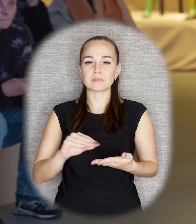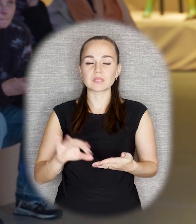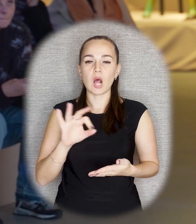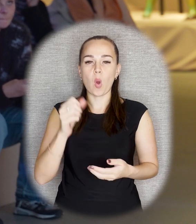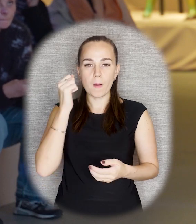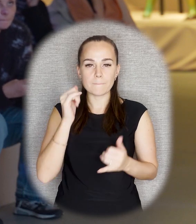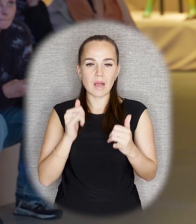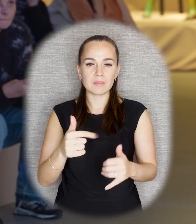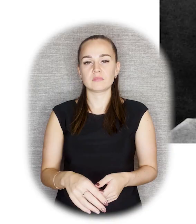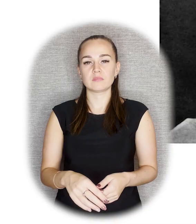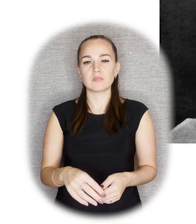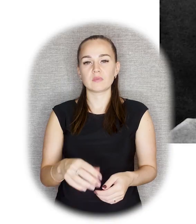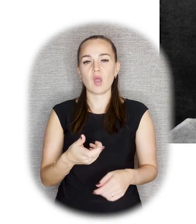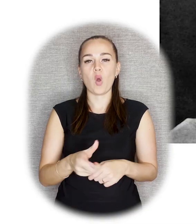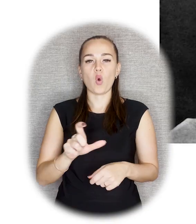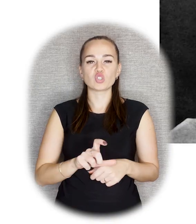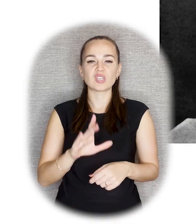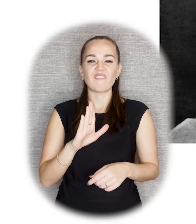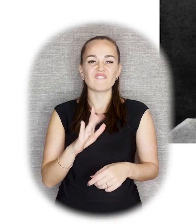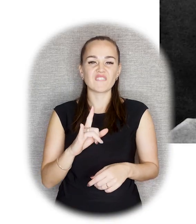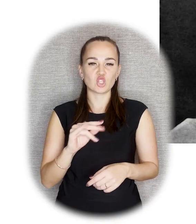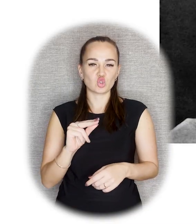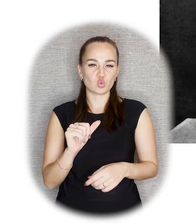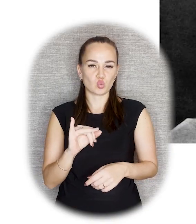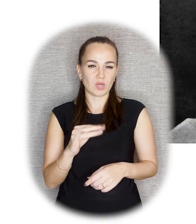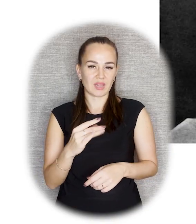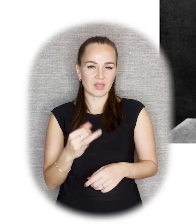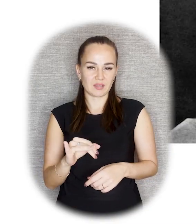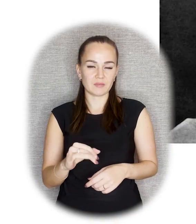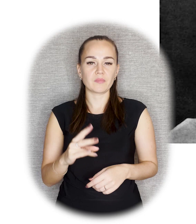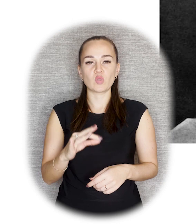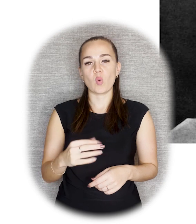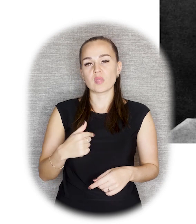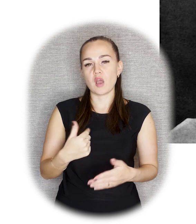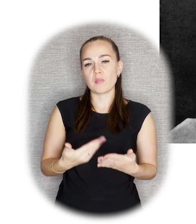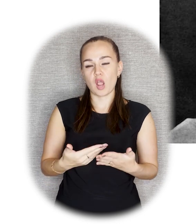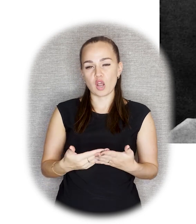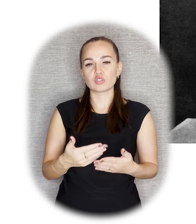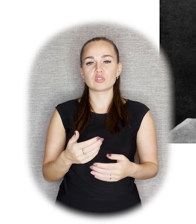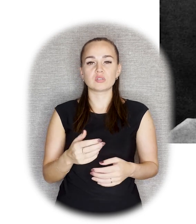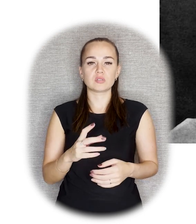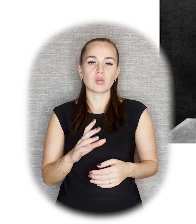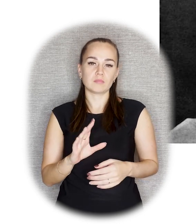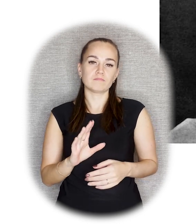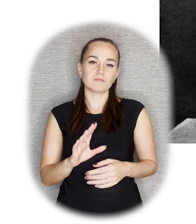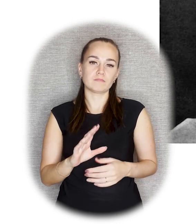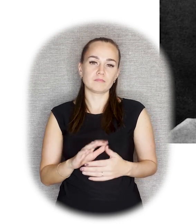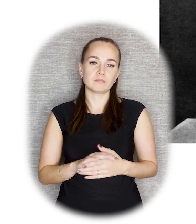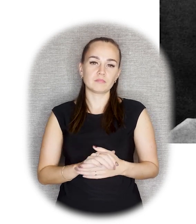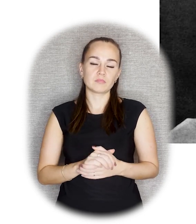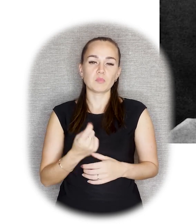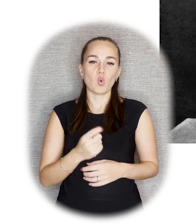Луначарский писал про памятник, что многим Чернышевский показался слишком вычурным, но нам с вами, наверное, он кажется скорее